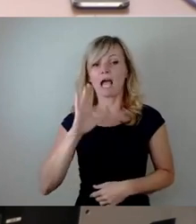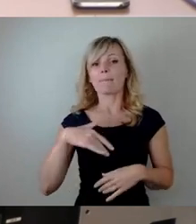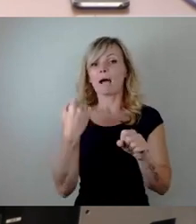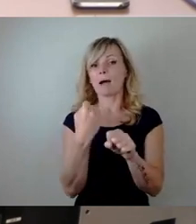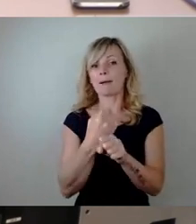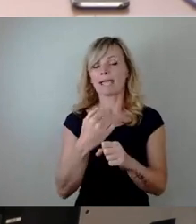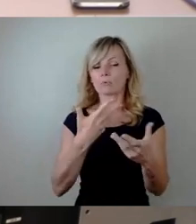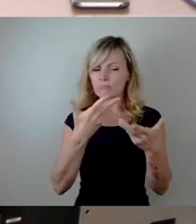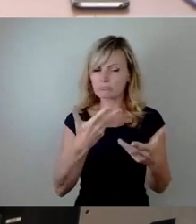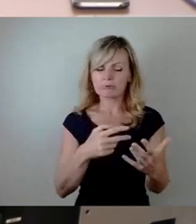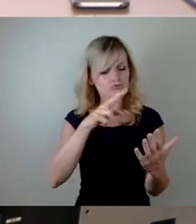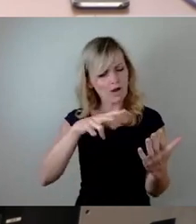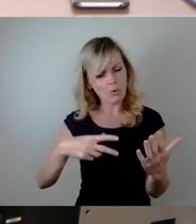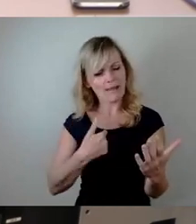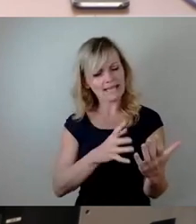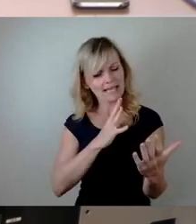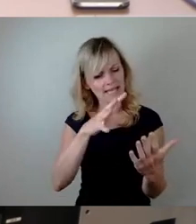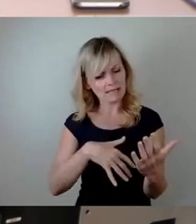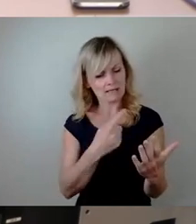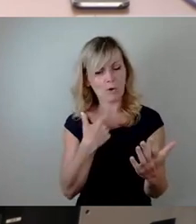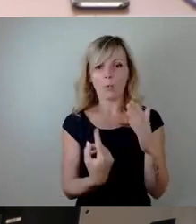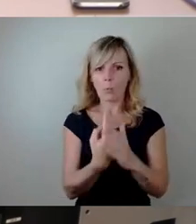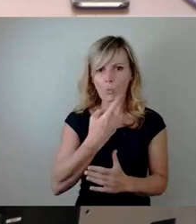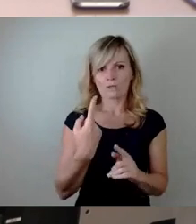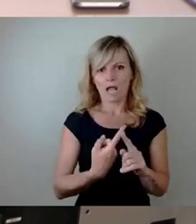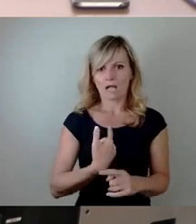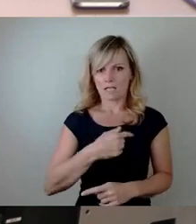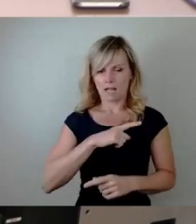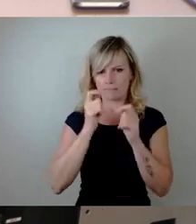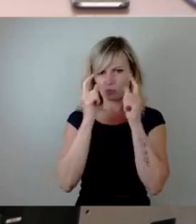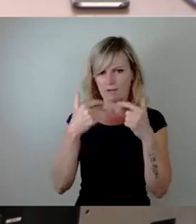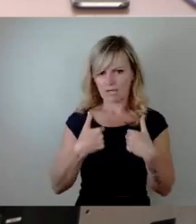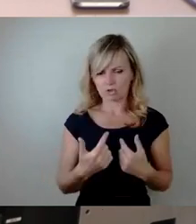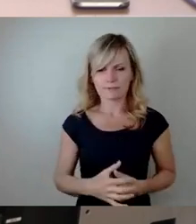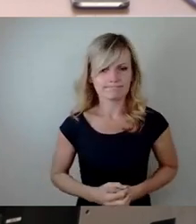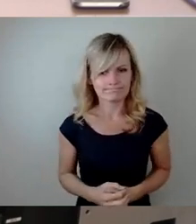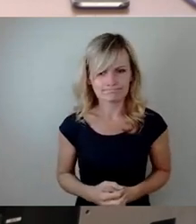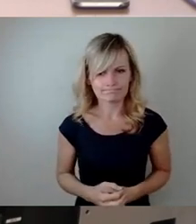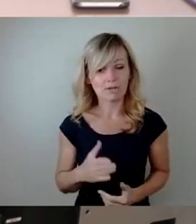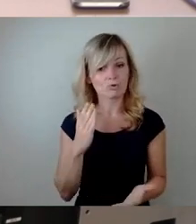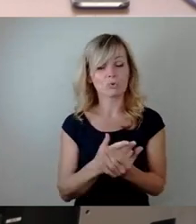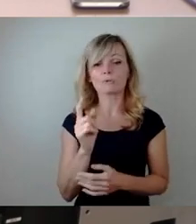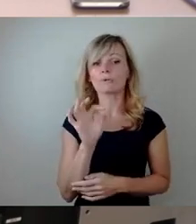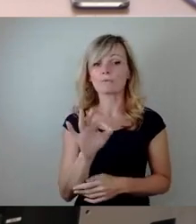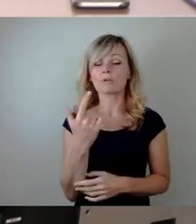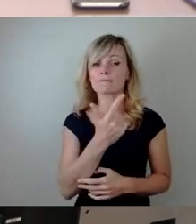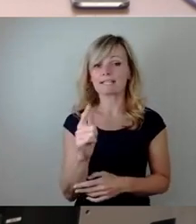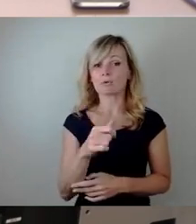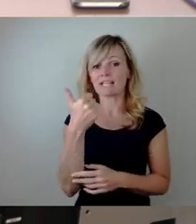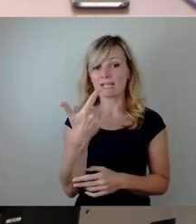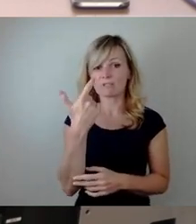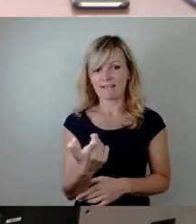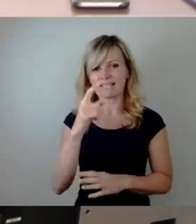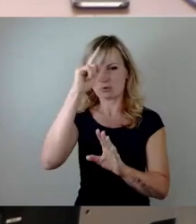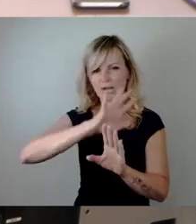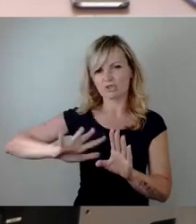überrascht, wie drastisch diese Zahlen sind. So haben wir alleine für das Jahr 2021 deutschlandweit